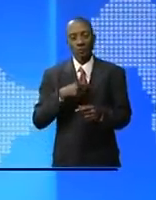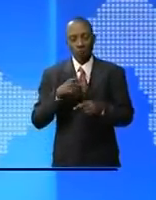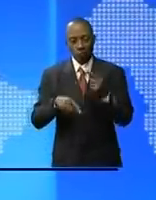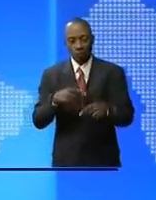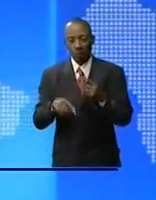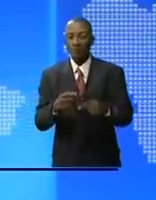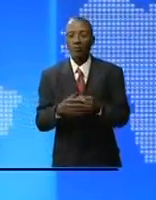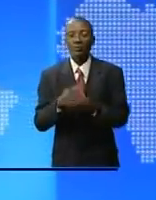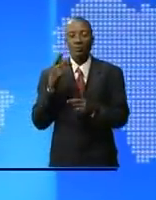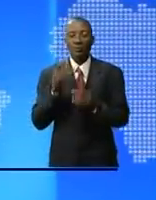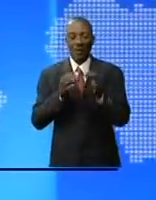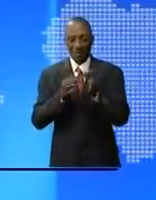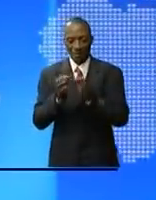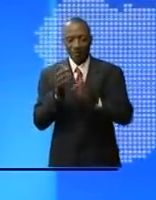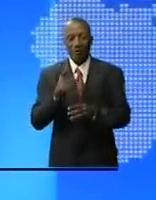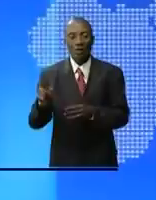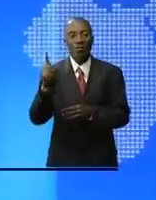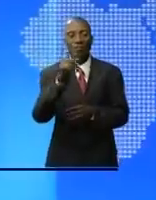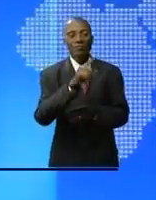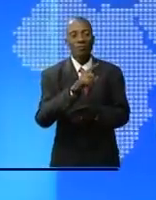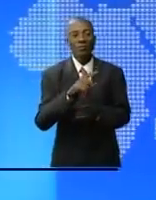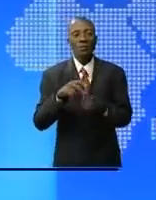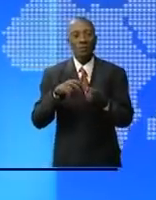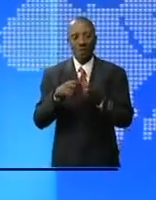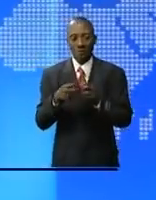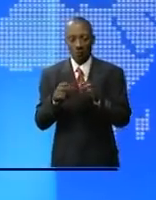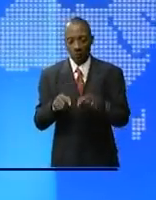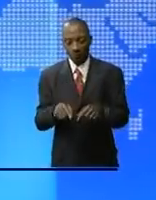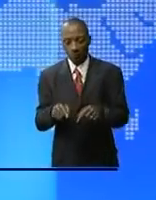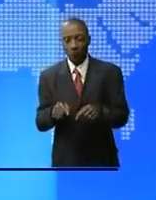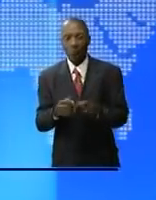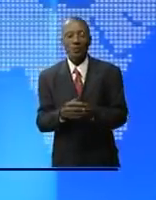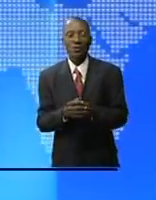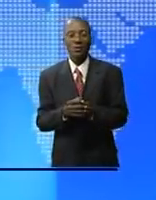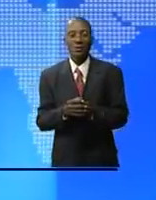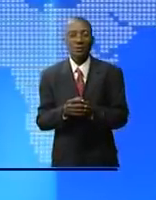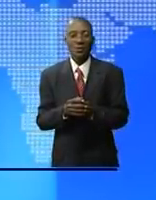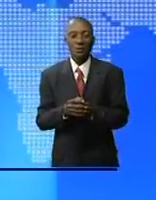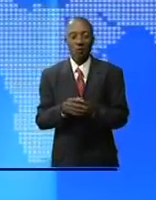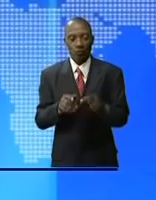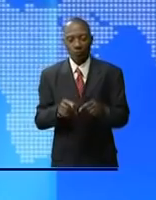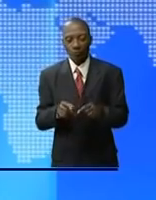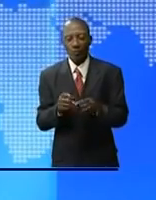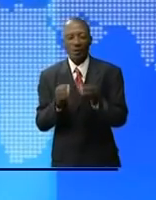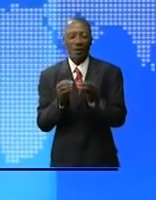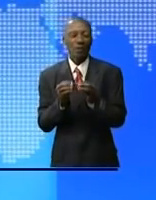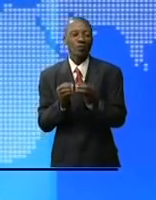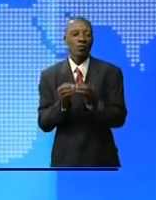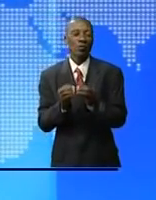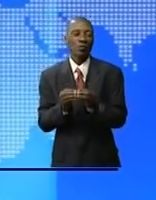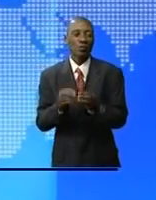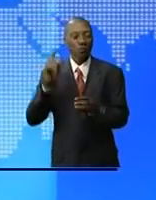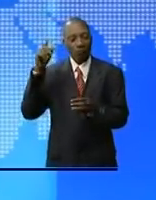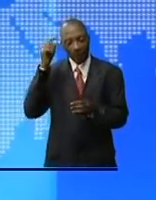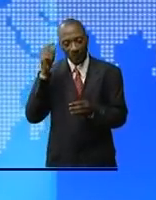détournés. L'audience d'aujourd'hui a été renvoyée à la huitaine, faute d'interprète anglais du directeur